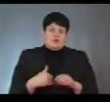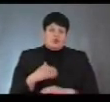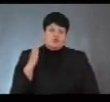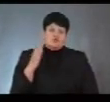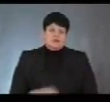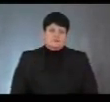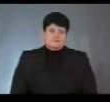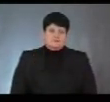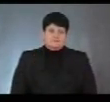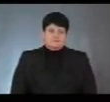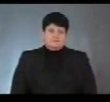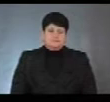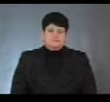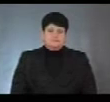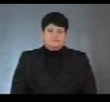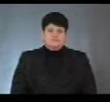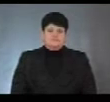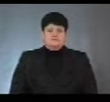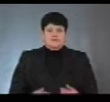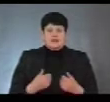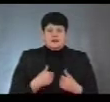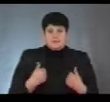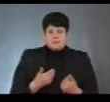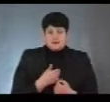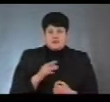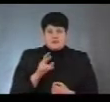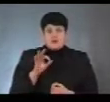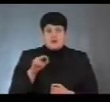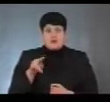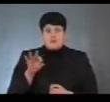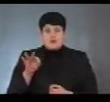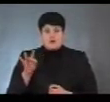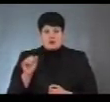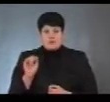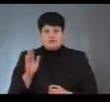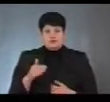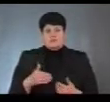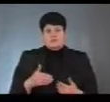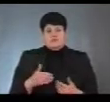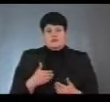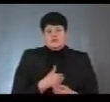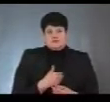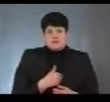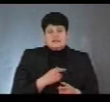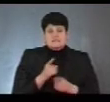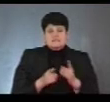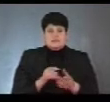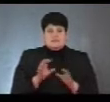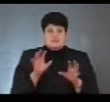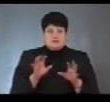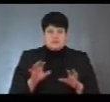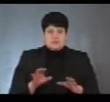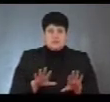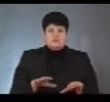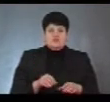дефектно. Ми, як опора, будемо мініціювати зміни в законодавство, оскільки зараз по закону внести себе в реєстр, можливо, тільки по місці